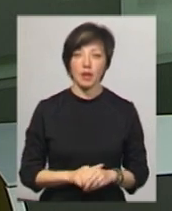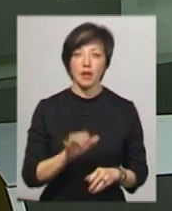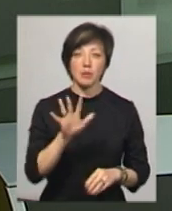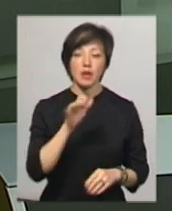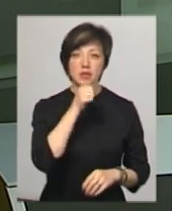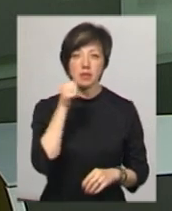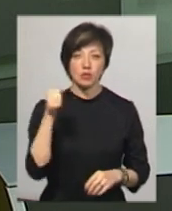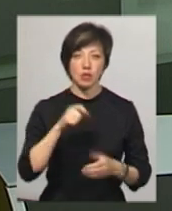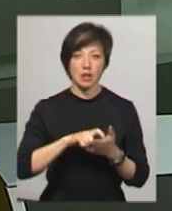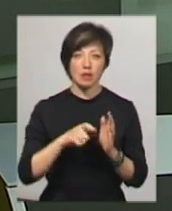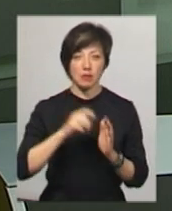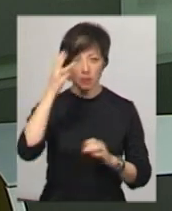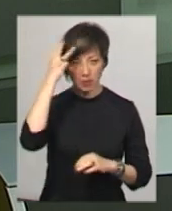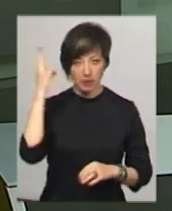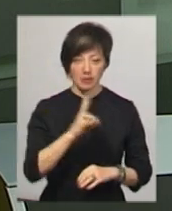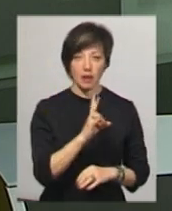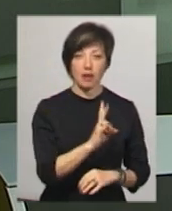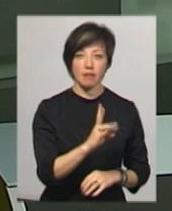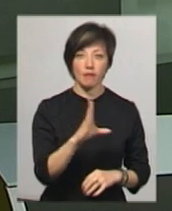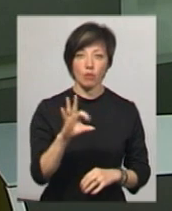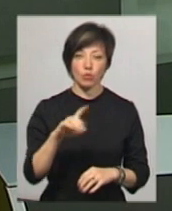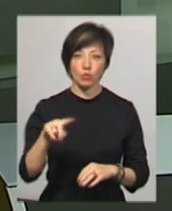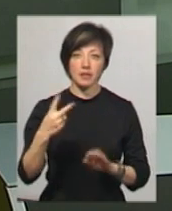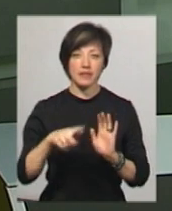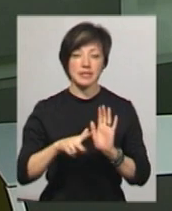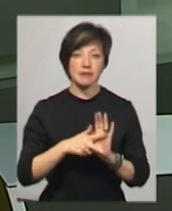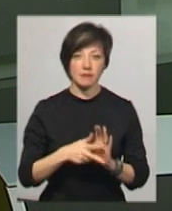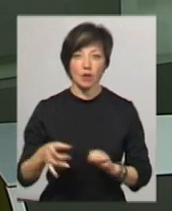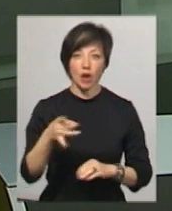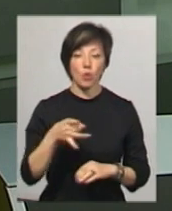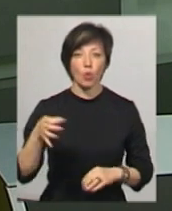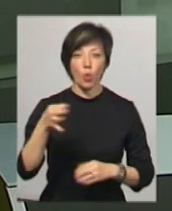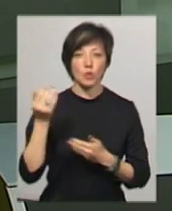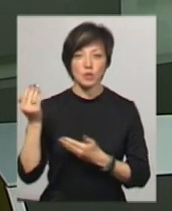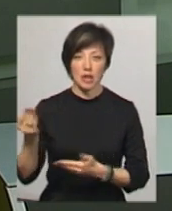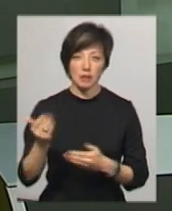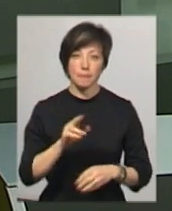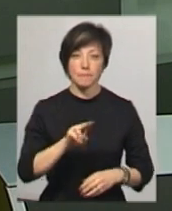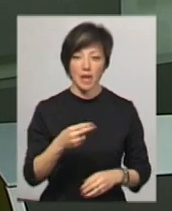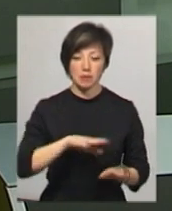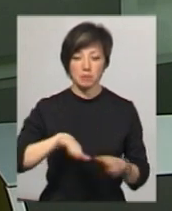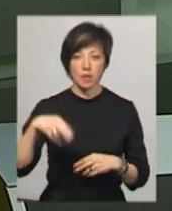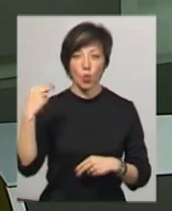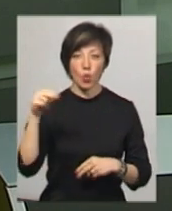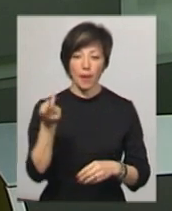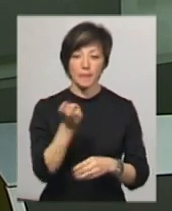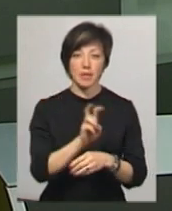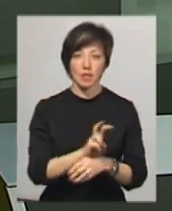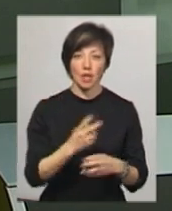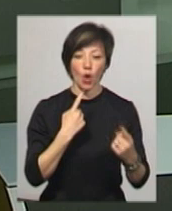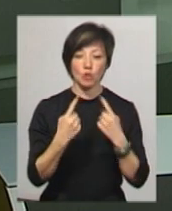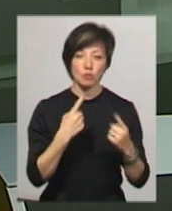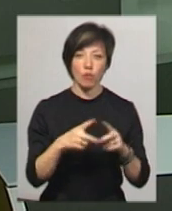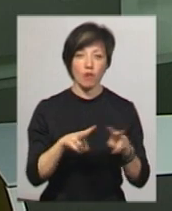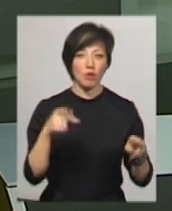П'ять старшокласниць Хмельницького навчально-виховного об'єднання номер 28 в мікрорайоні Озерна в п'ятницю після уроків прийшли на розмову до